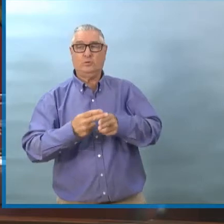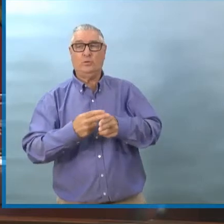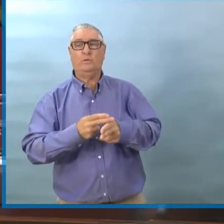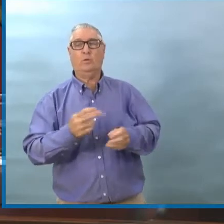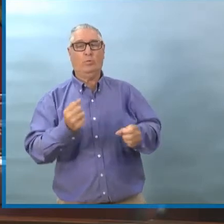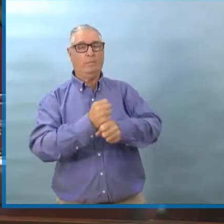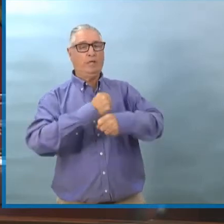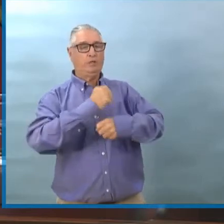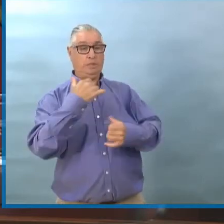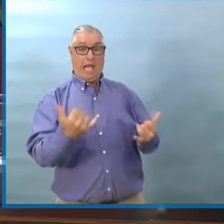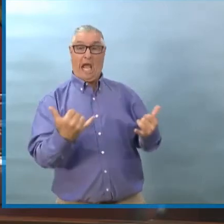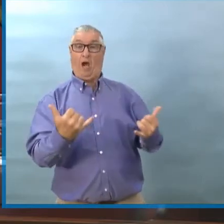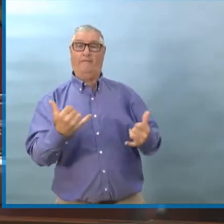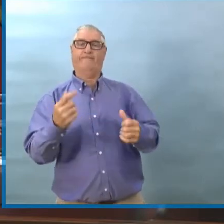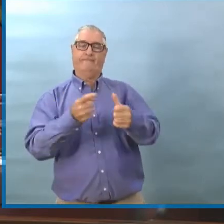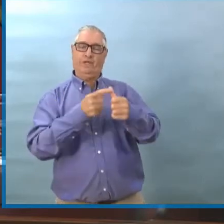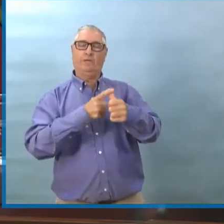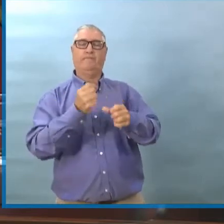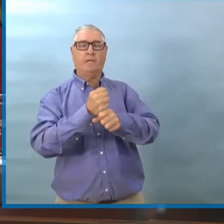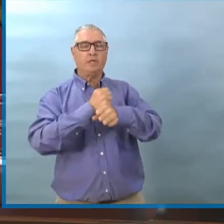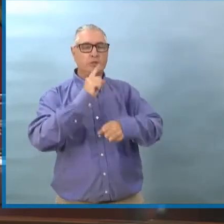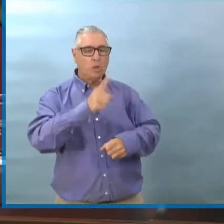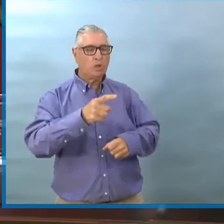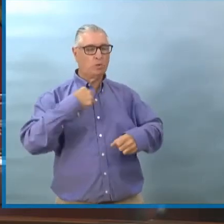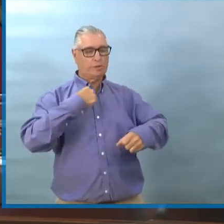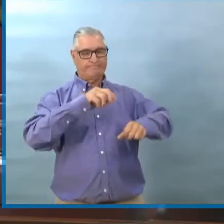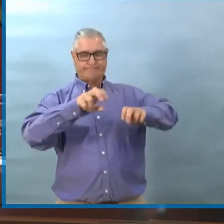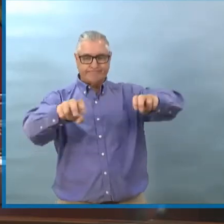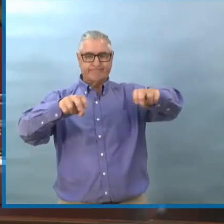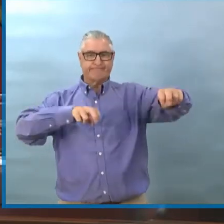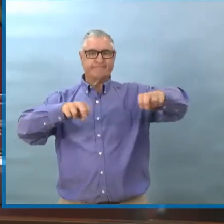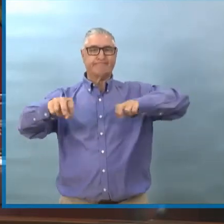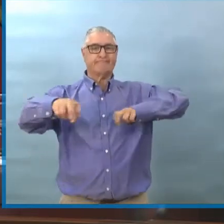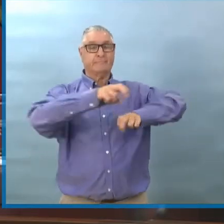autorisations qui doivent être mises en place effectivement, mais ça va arriver très bientôt.